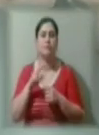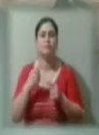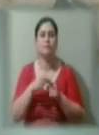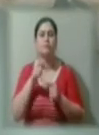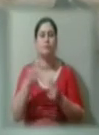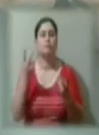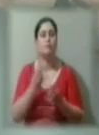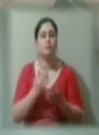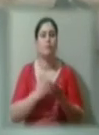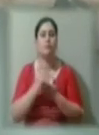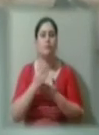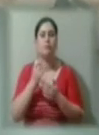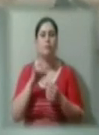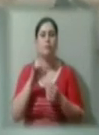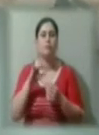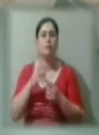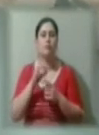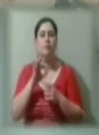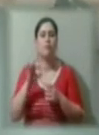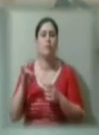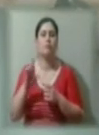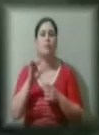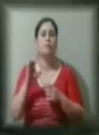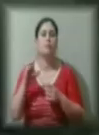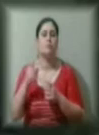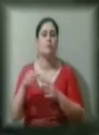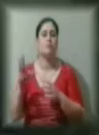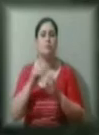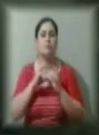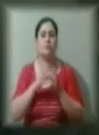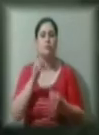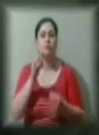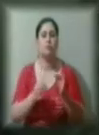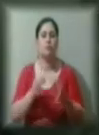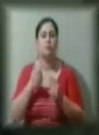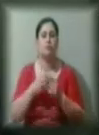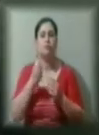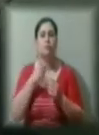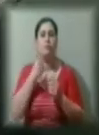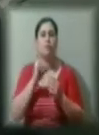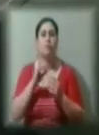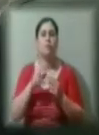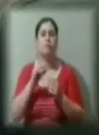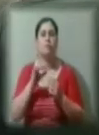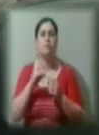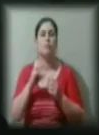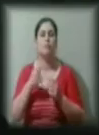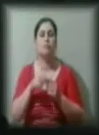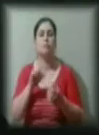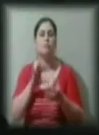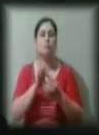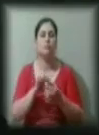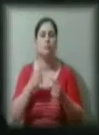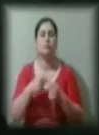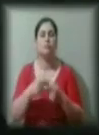на рівень ООН, ОБСЄ та всіх міжнародних судів. І ще, говорить Микола Семена, залучити і інші країни,